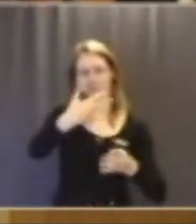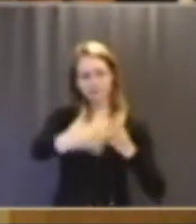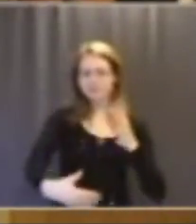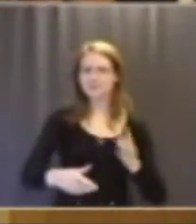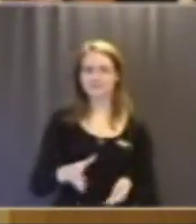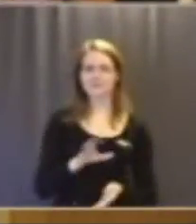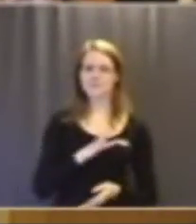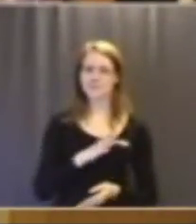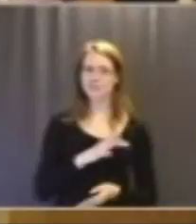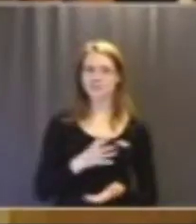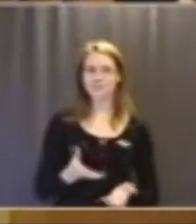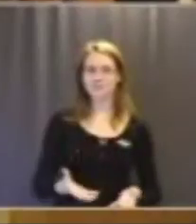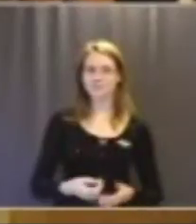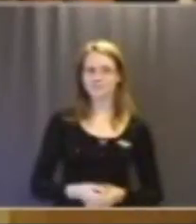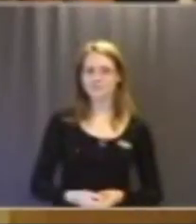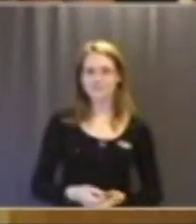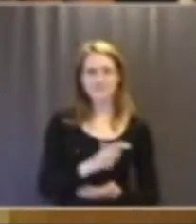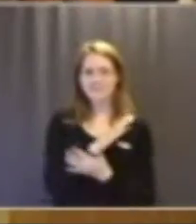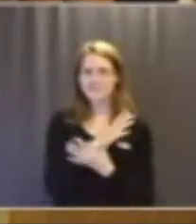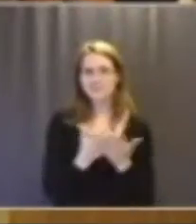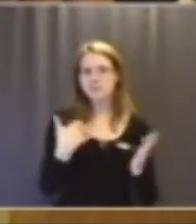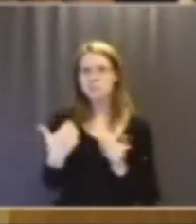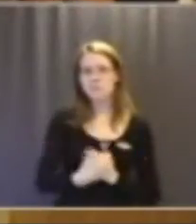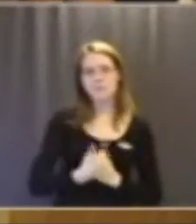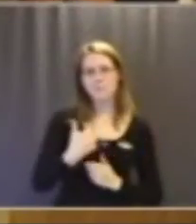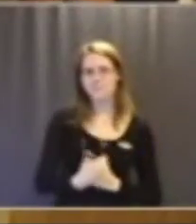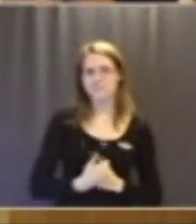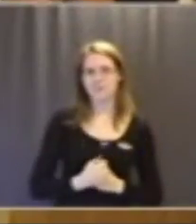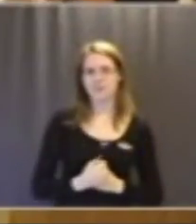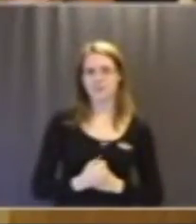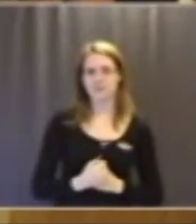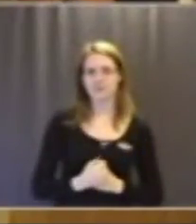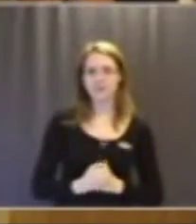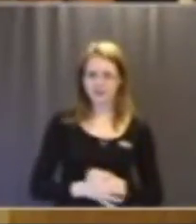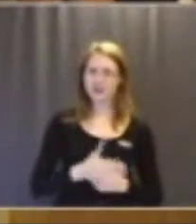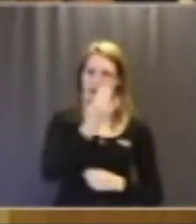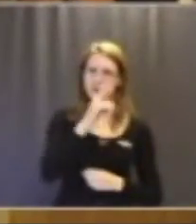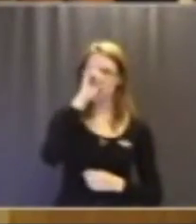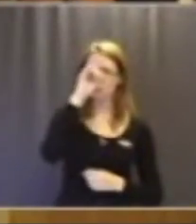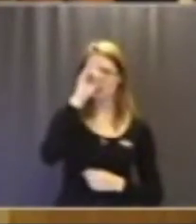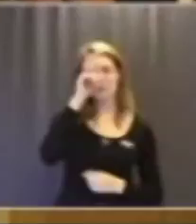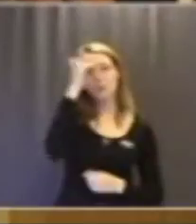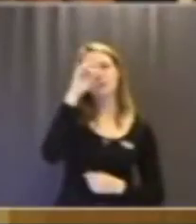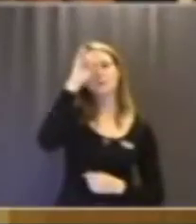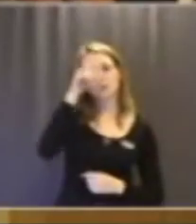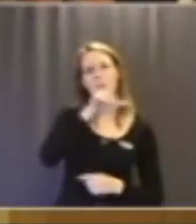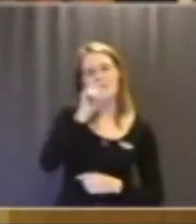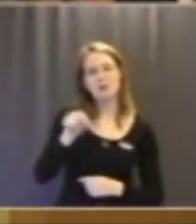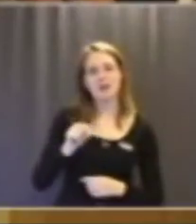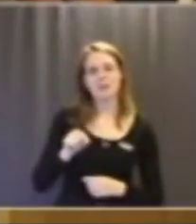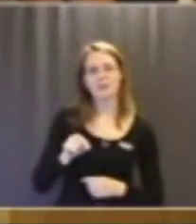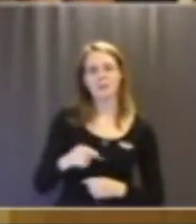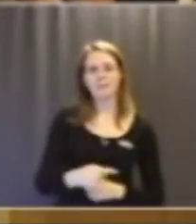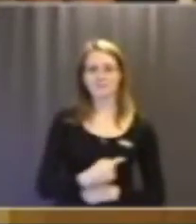denna finns. Det finns inte det behovet egentligen. Det kan vara svårt att inse det emellanåt. Att vi